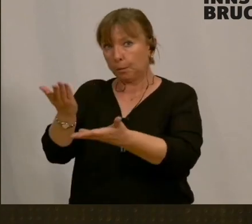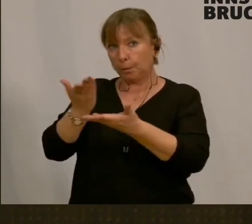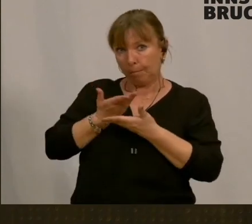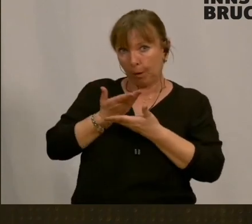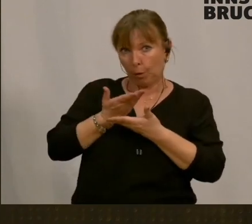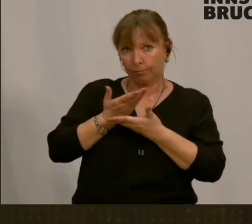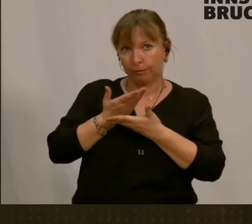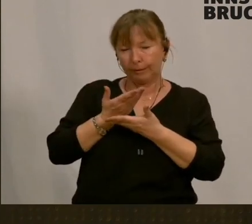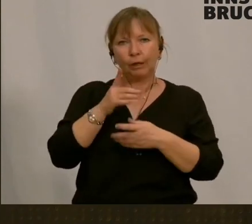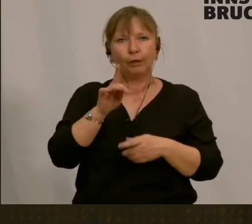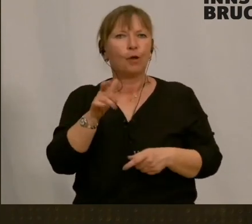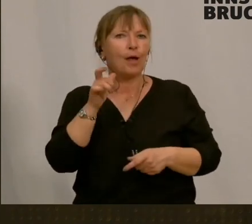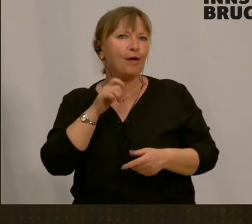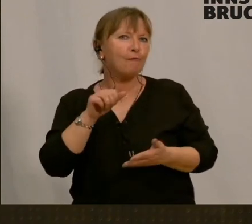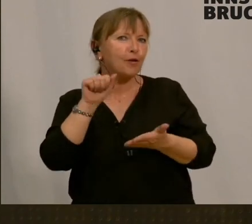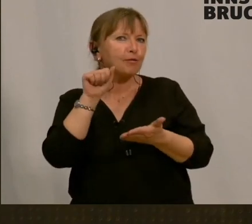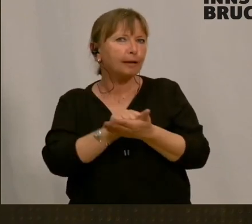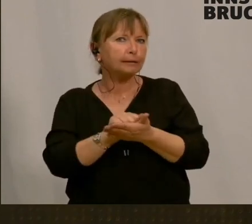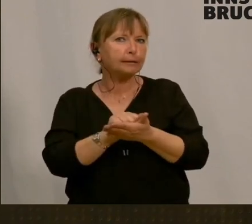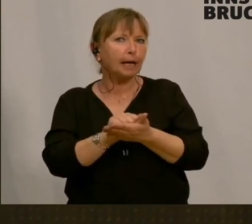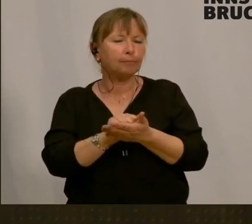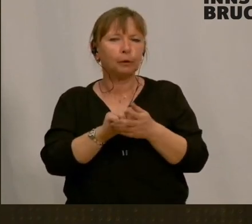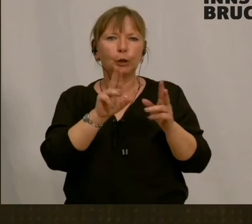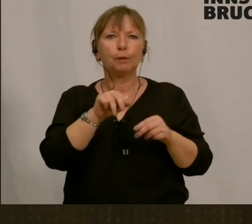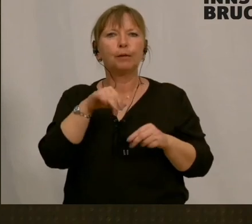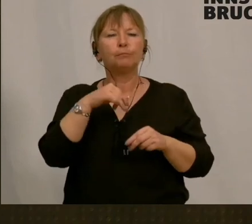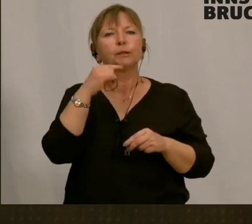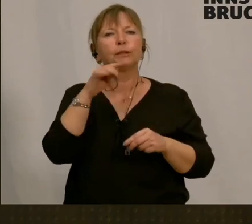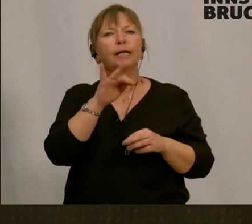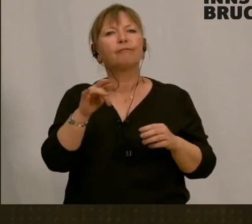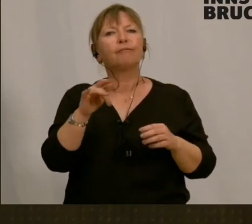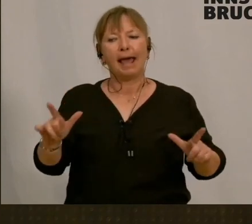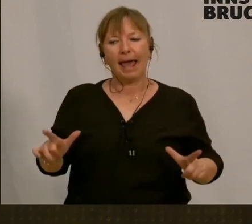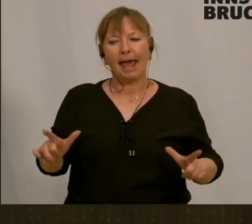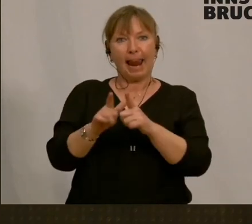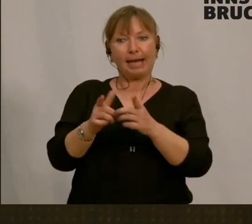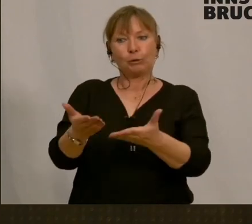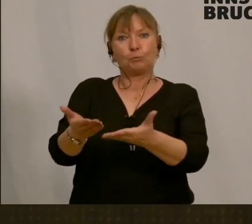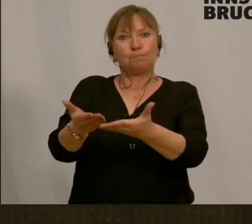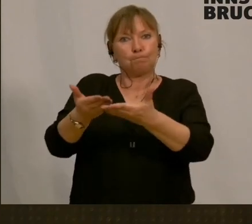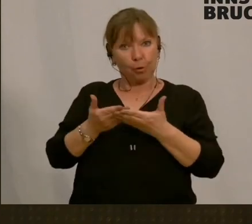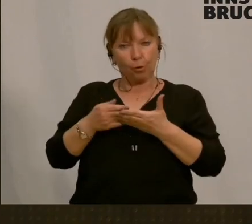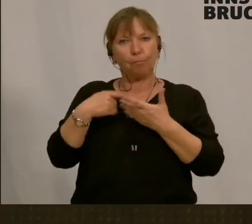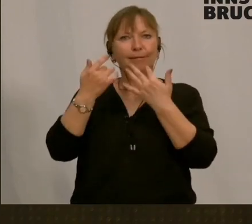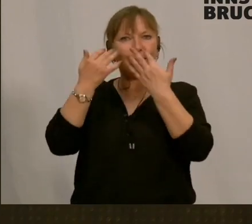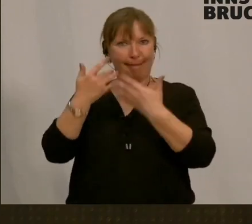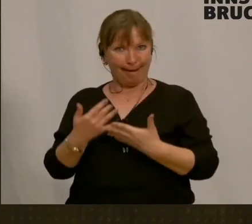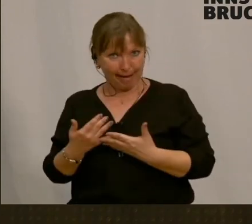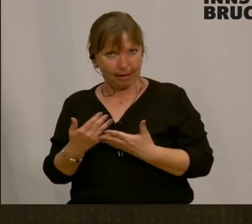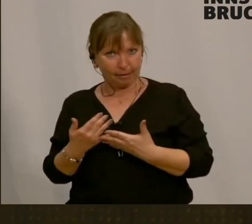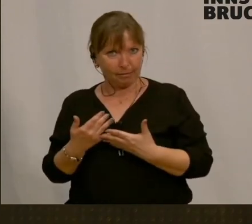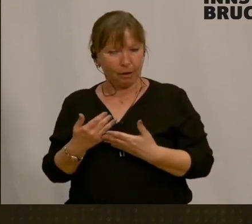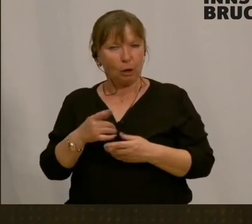Finanzamt stellt sich das jetzt für mich wieder dar. Normal musst du Leistungserbringung haben und dann Rechnung. Außer man macht eine Anzahlung. In dem Fall war es ja keine